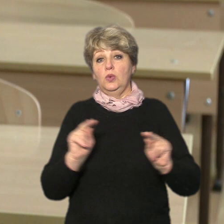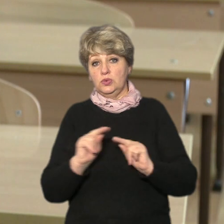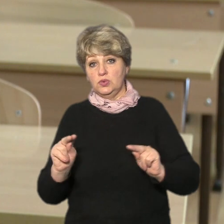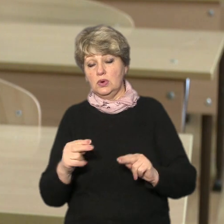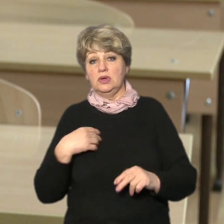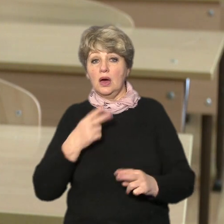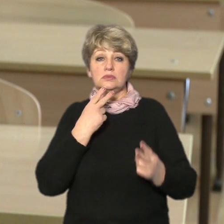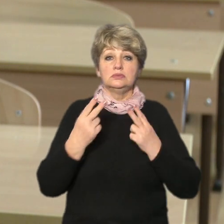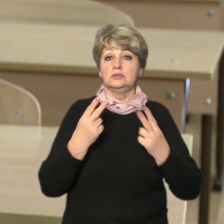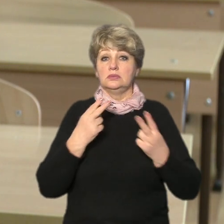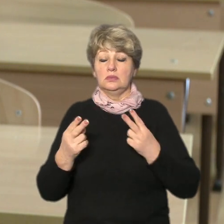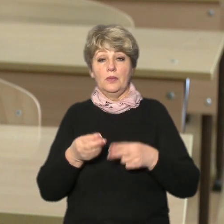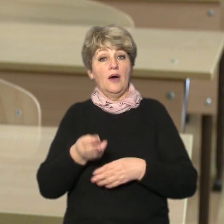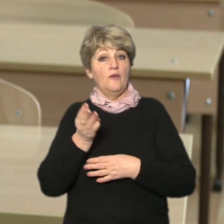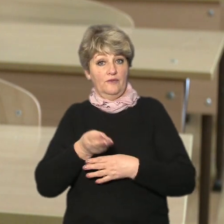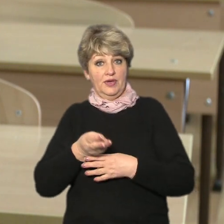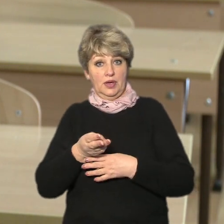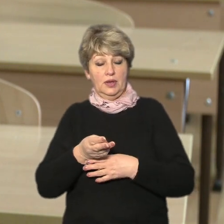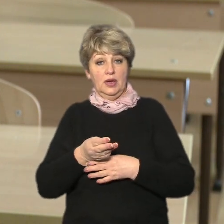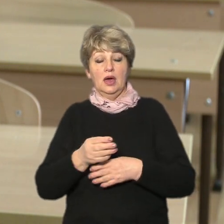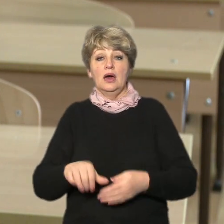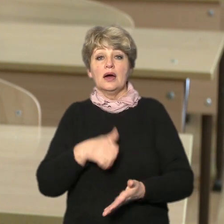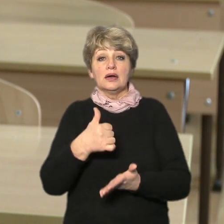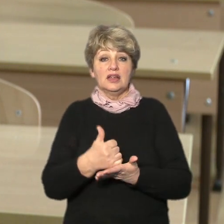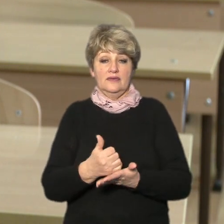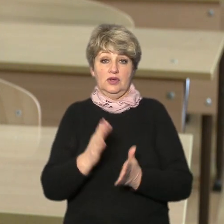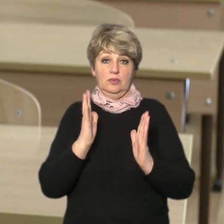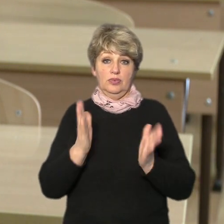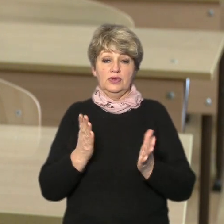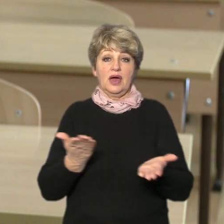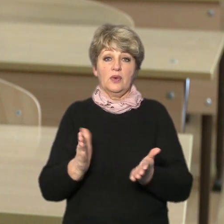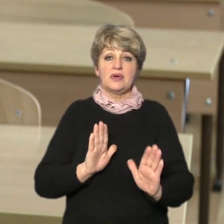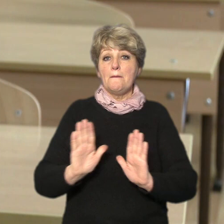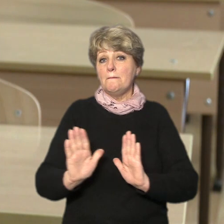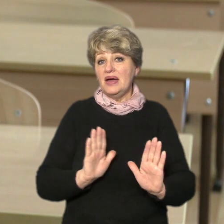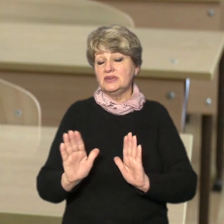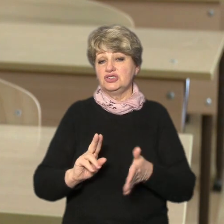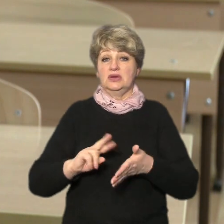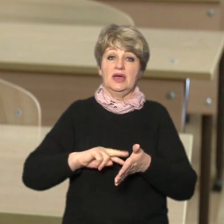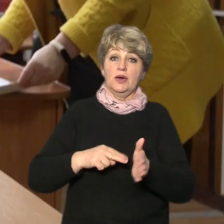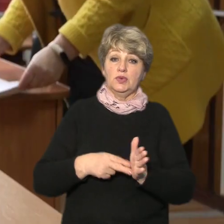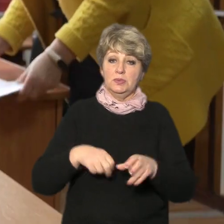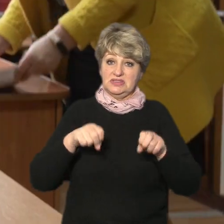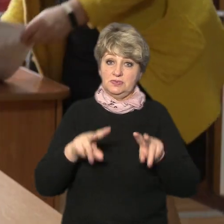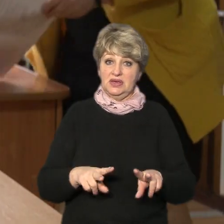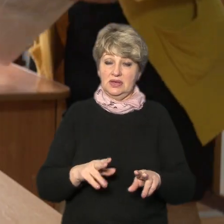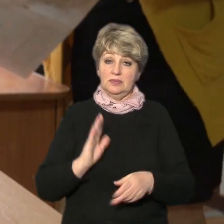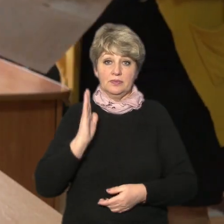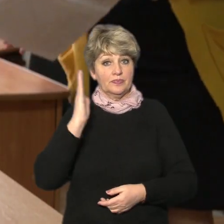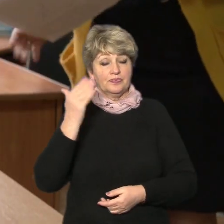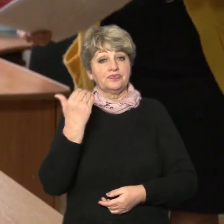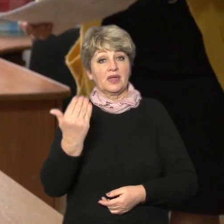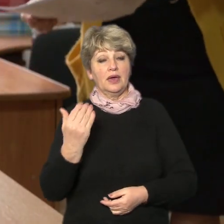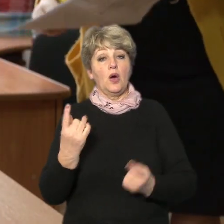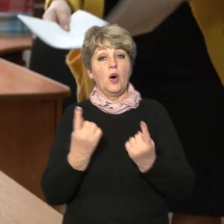дивлюсь деякі відео пріоритетне мабуть якийсь менеджмент або якась економічна спеціальність для її однокласника